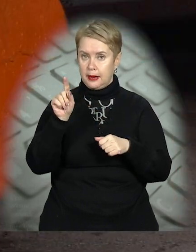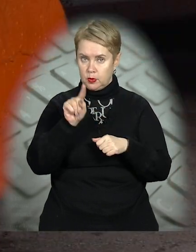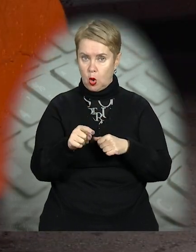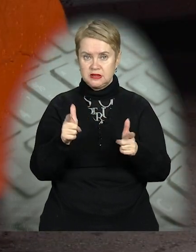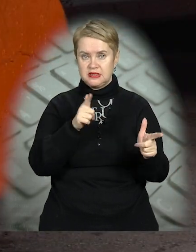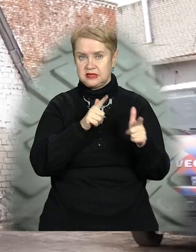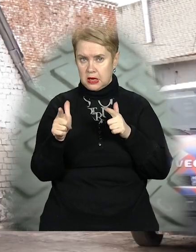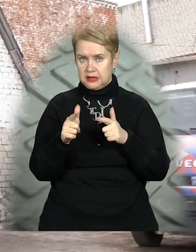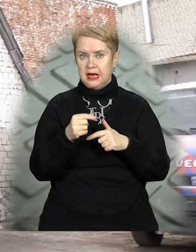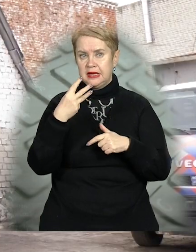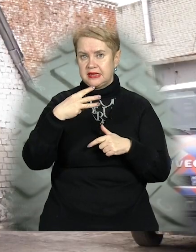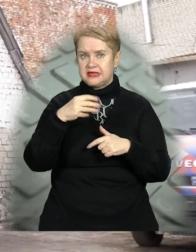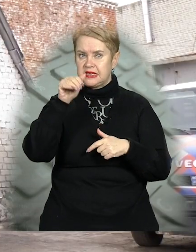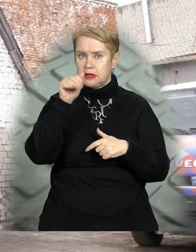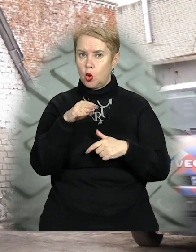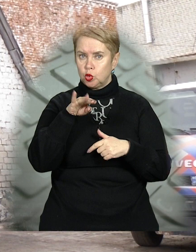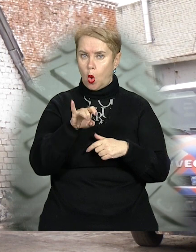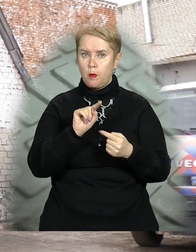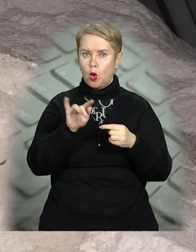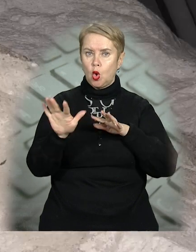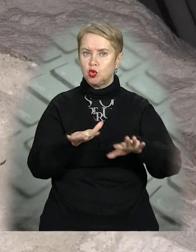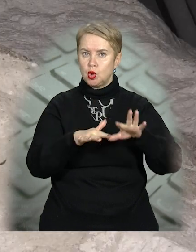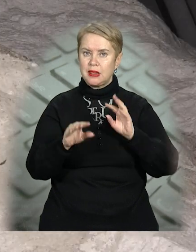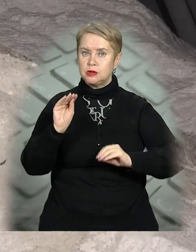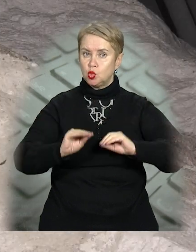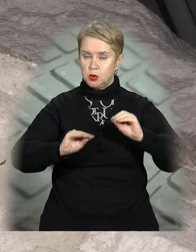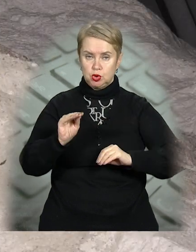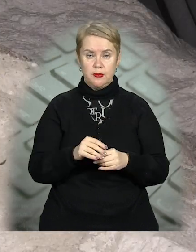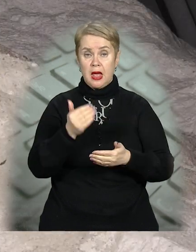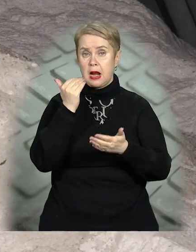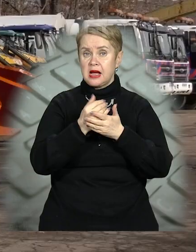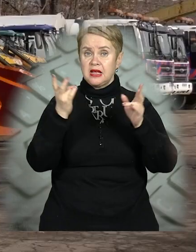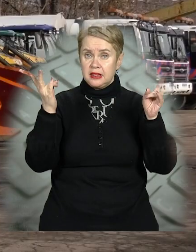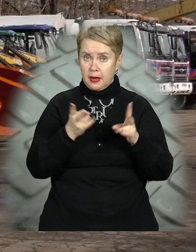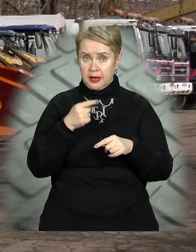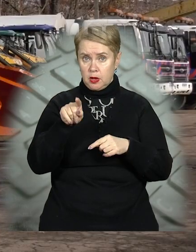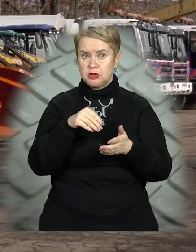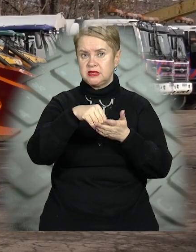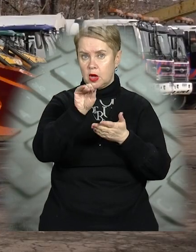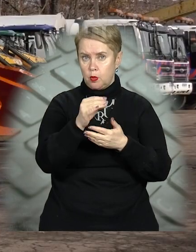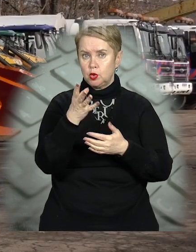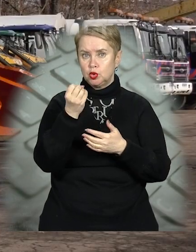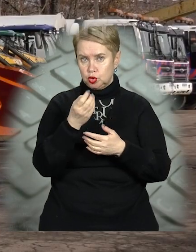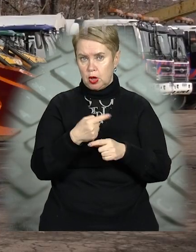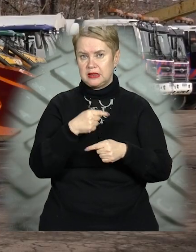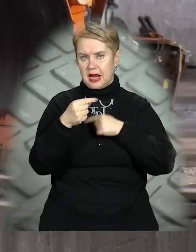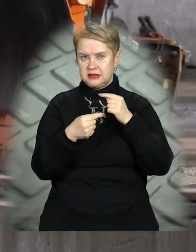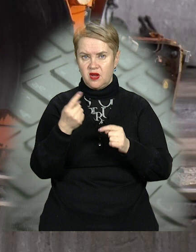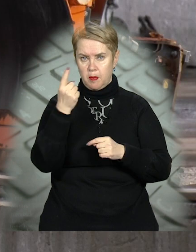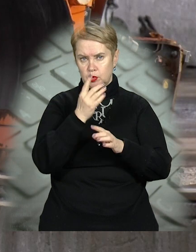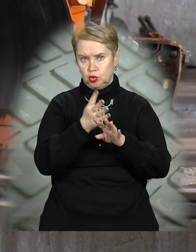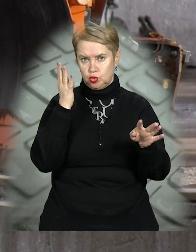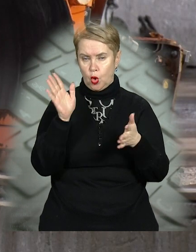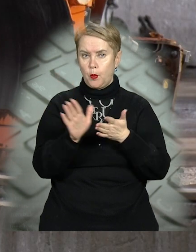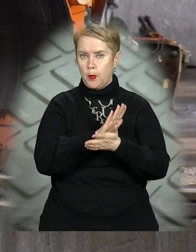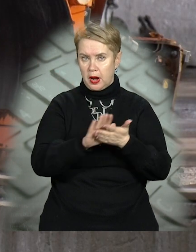заготовили майже 30 тисяч тонн проти ожеледної суміші. У разі необхідності її закуплять іще. Традиційно в першу чергу